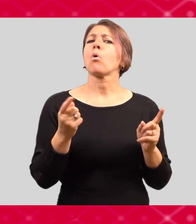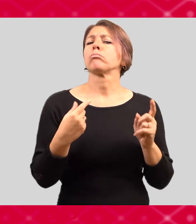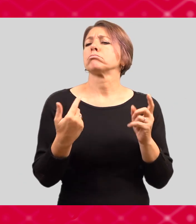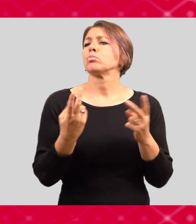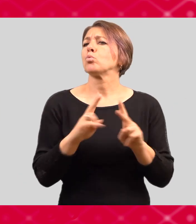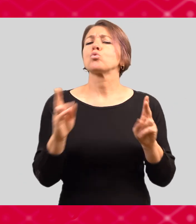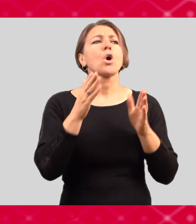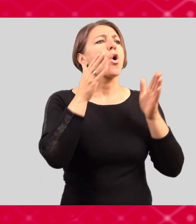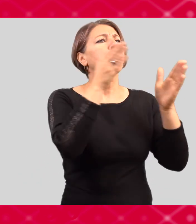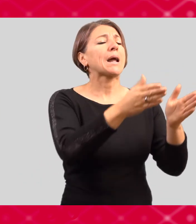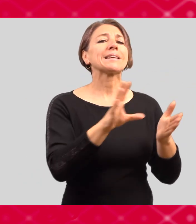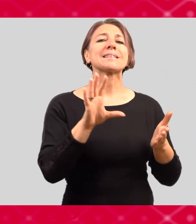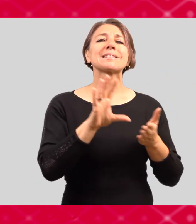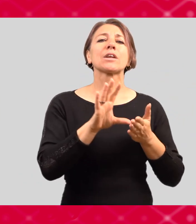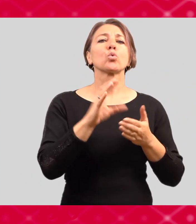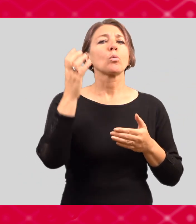Karlovy univerzity.